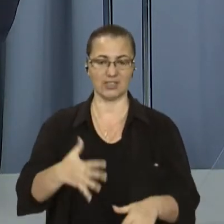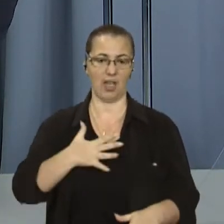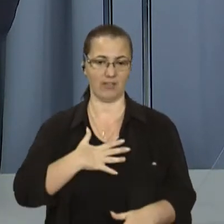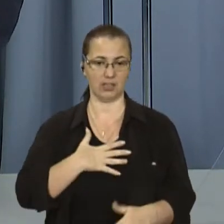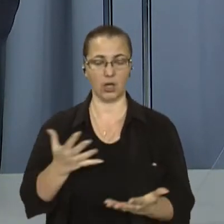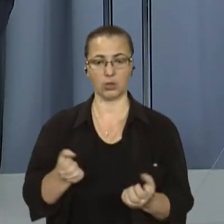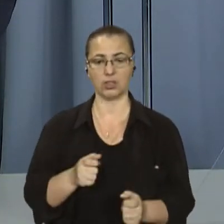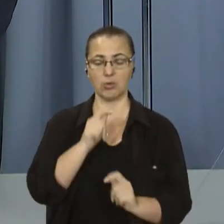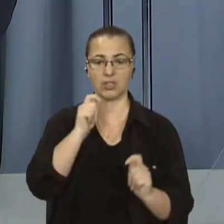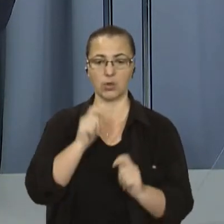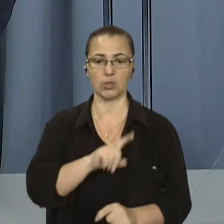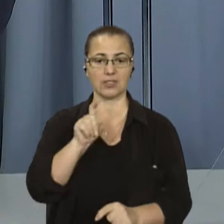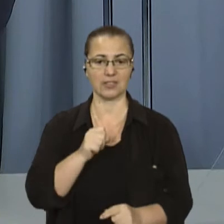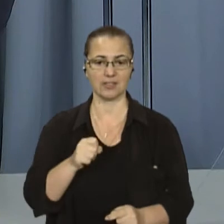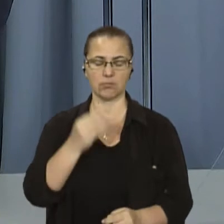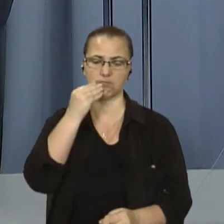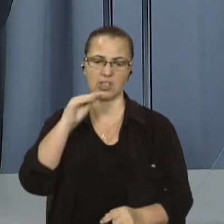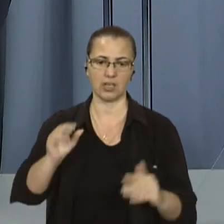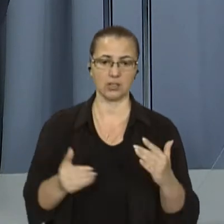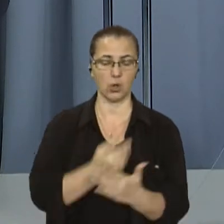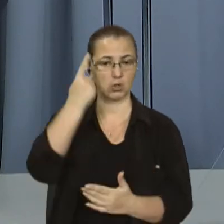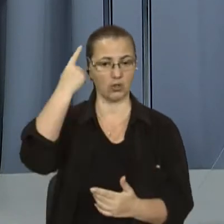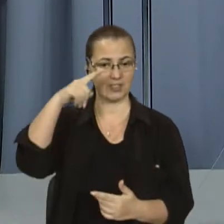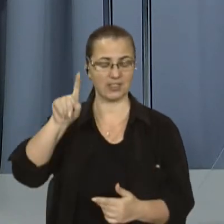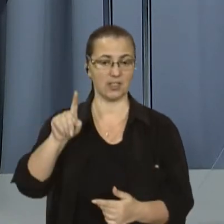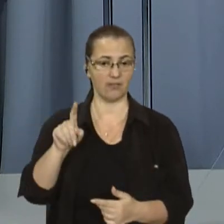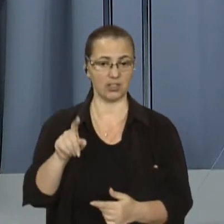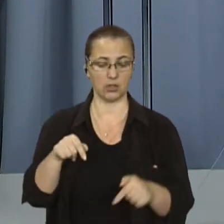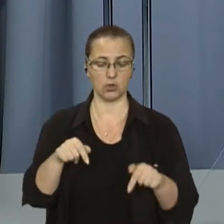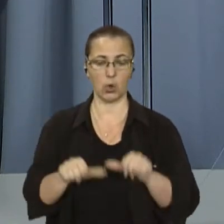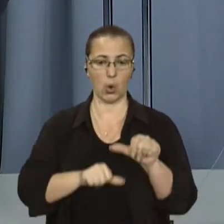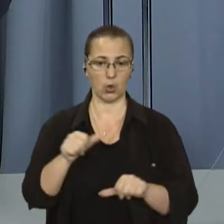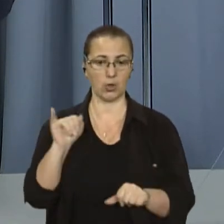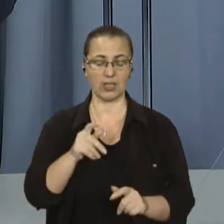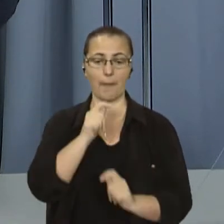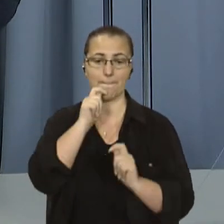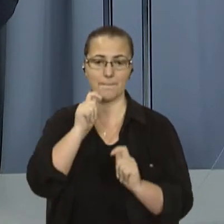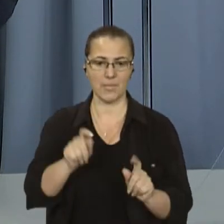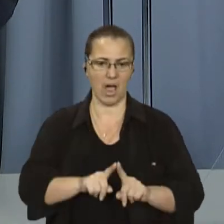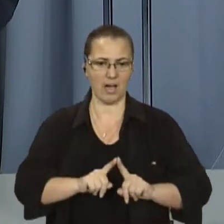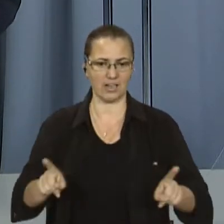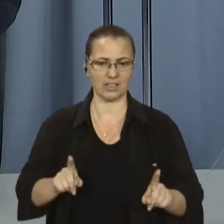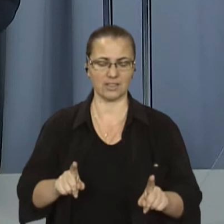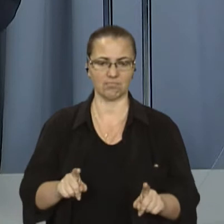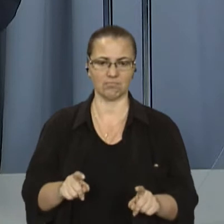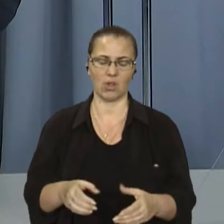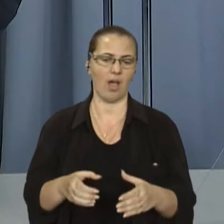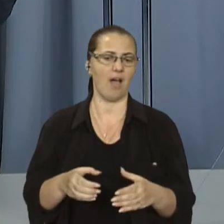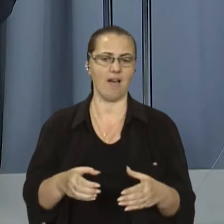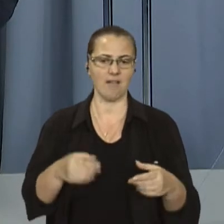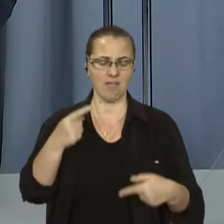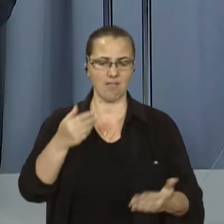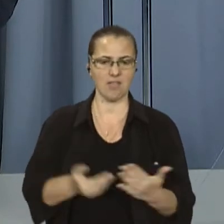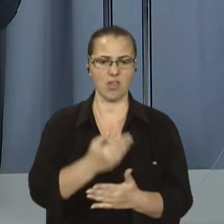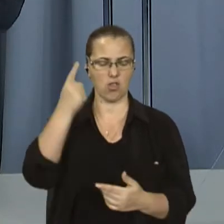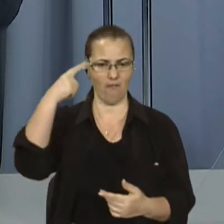нагороди за найкращий інноваційний винахід цього року, а ще спецприз Міжнародного товариства інновацій та передових навичок у